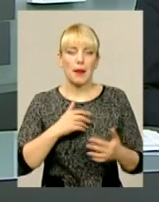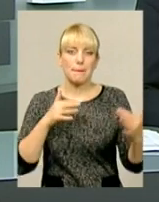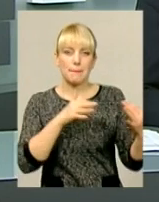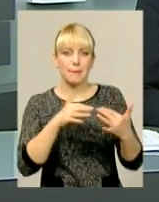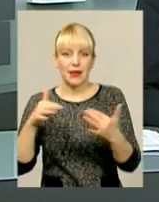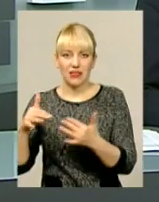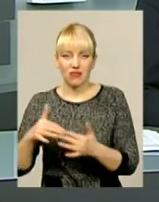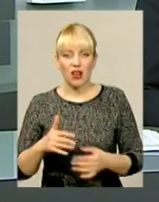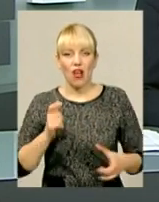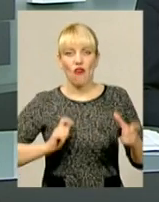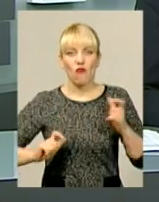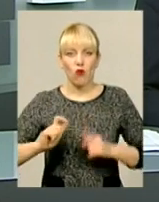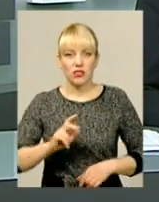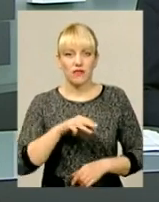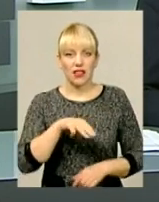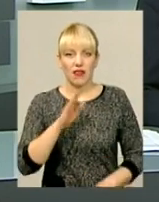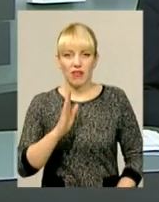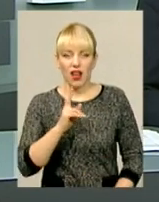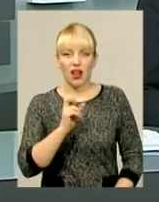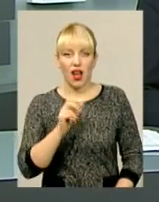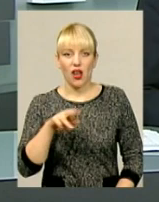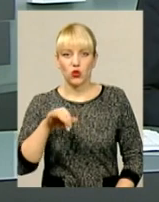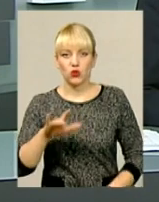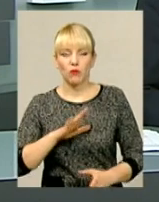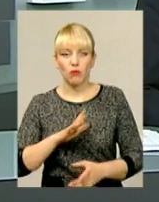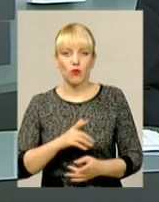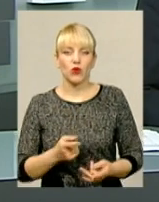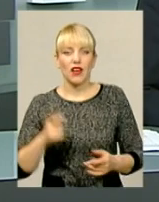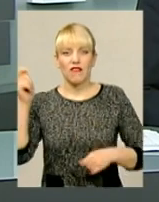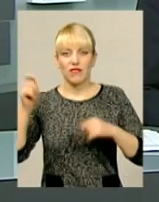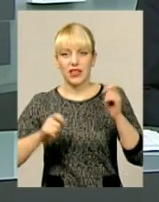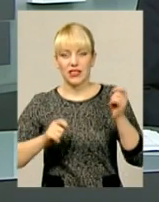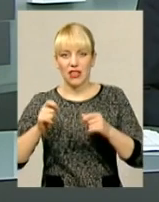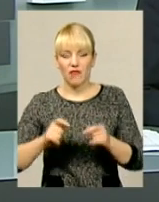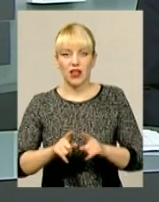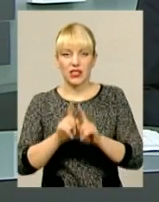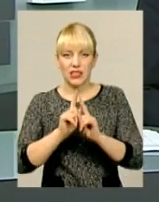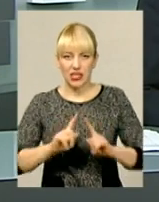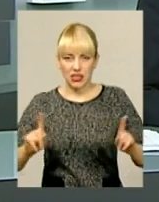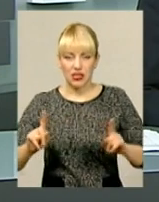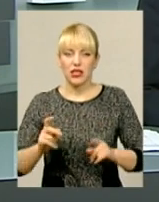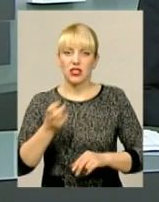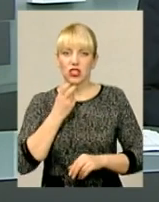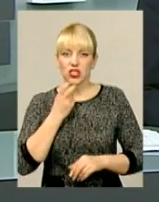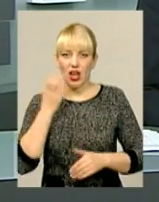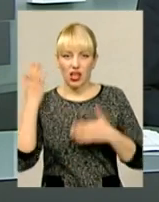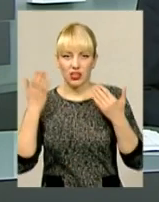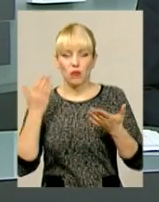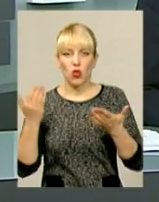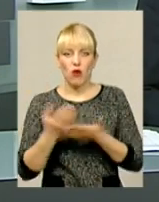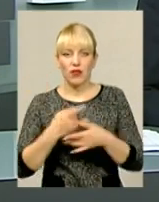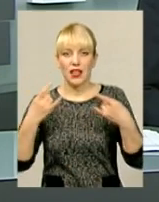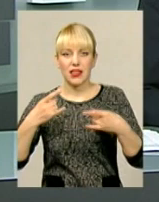команди представили глядачам видовищний гумористичний фестиваль із феєричними та нестандартними жартами. Про новий